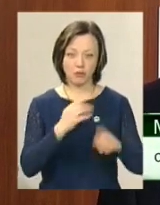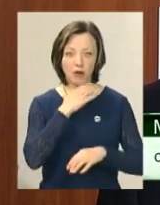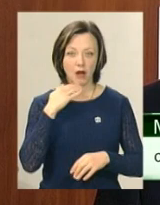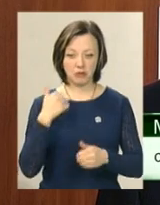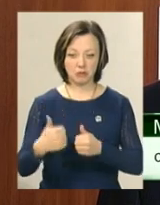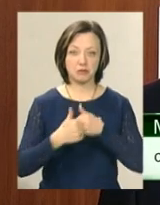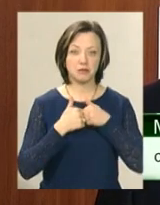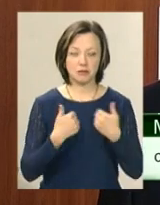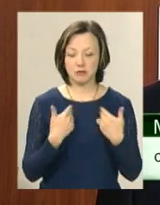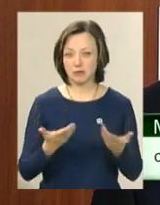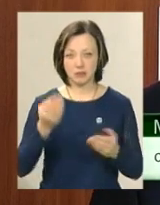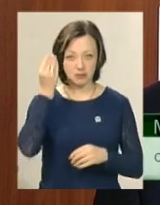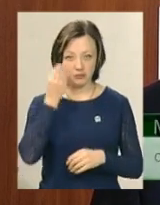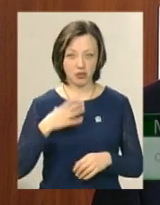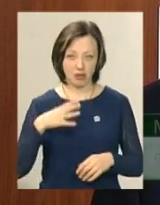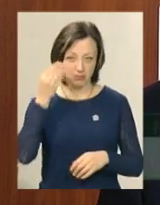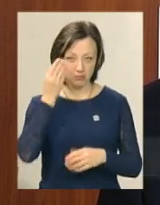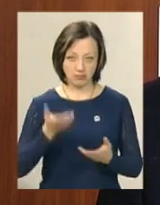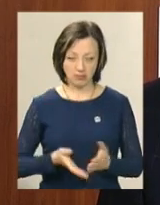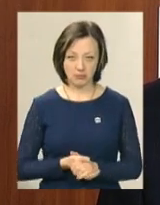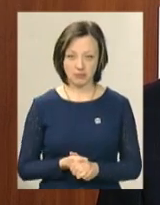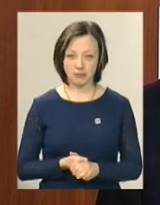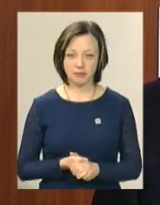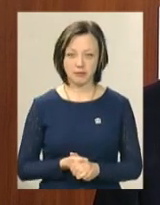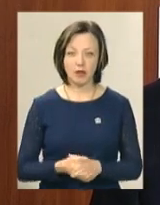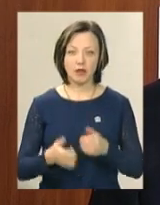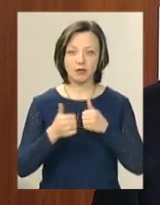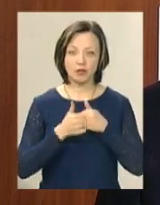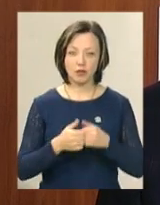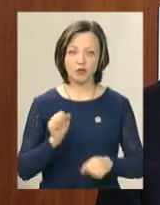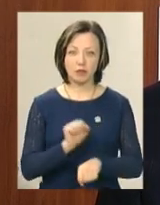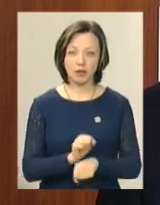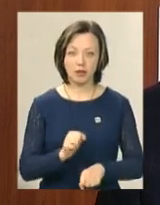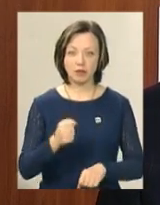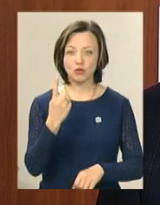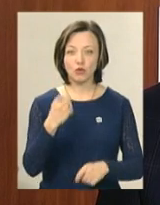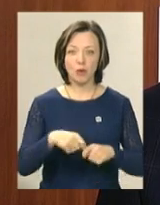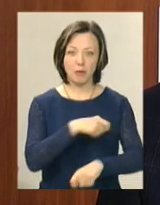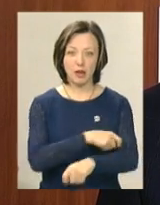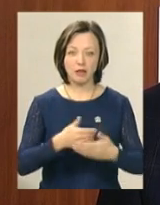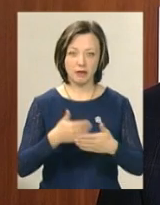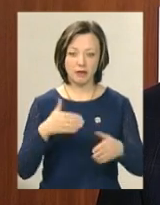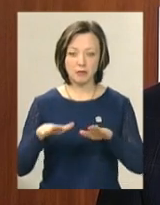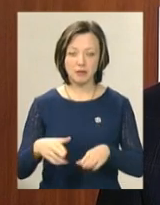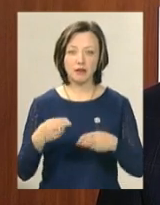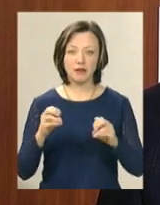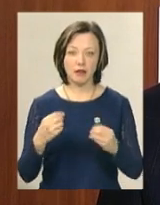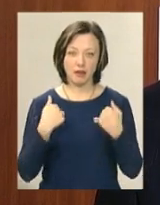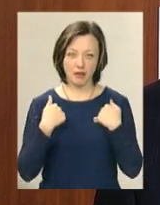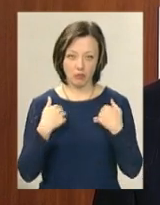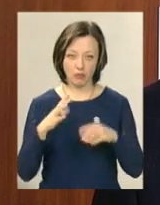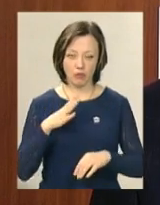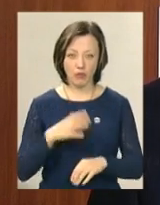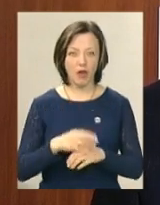Поїхали саме за мною. Таке враження, що ось чекали мене. Поїхали, зупинили буквально метрів за 100 від того місця, де я вирушив.